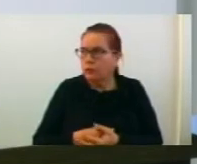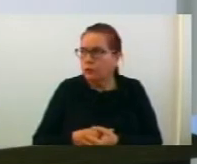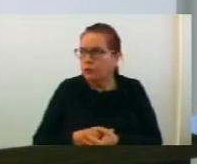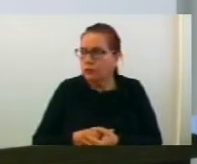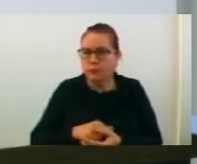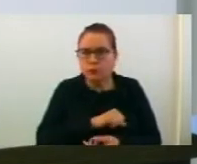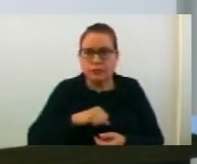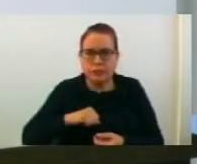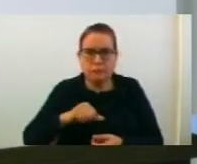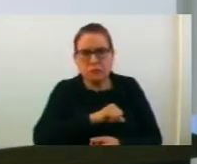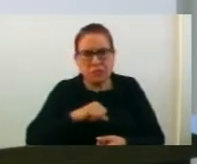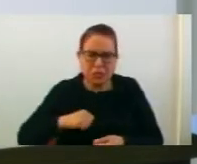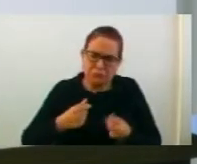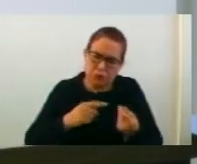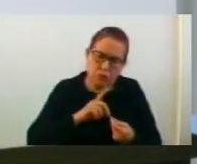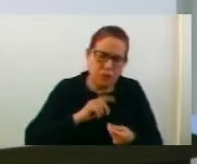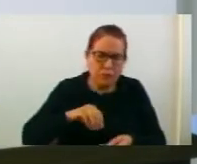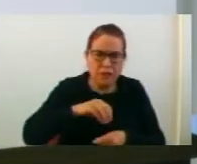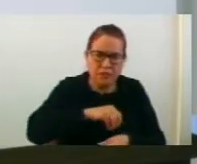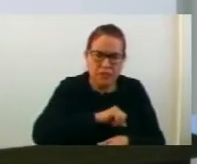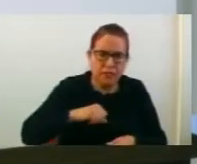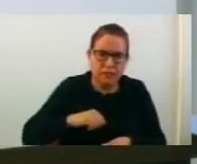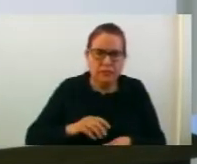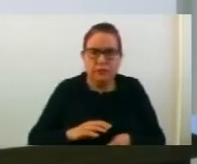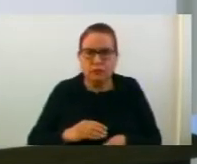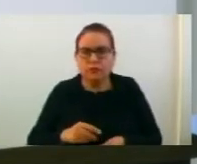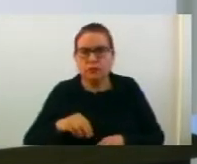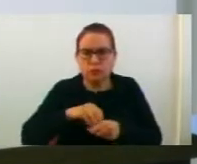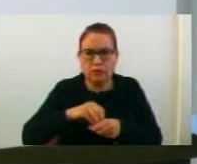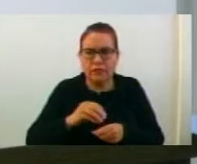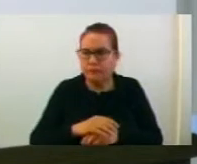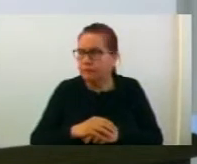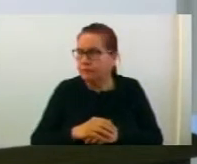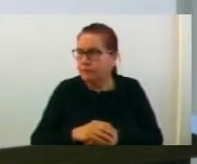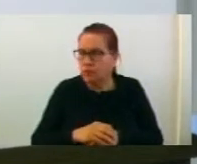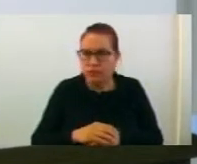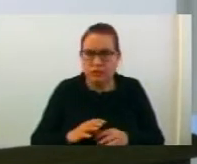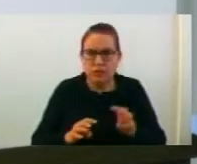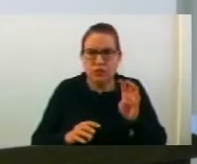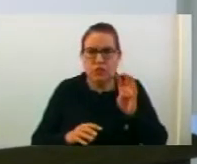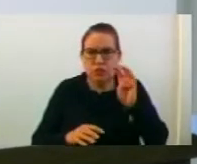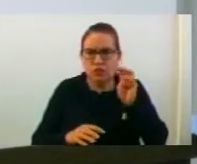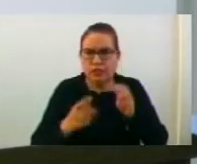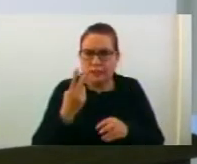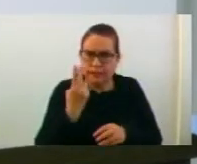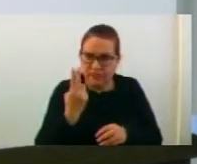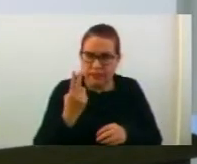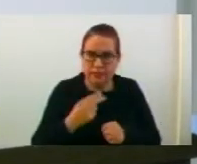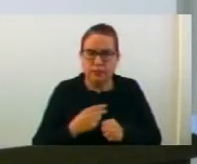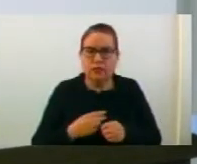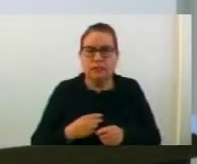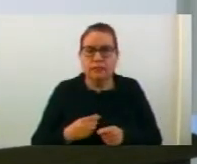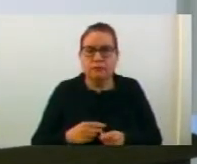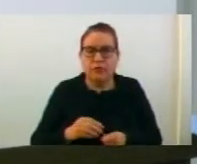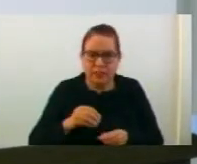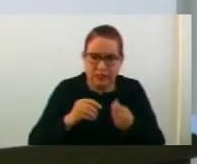самофинансирање, во табелата по реден број 41 се додава реден број 42, измена и дополнување